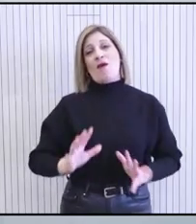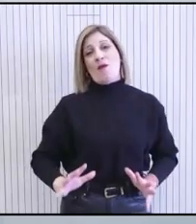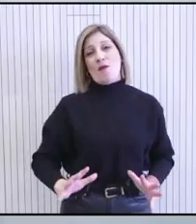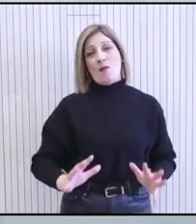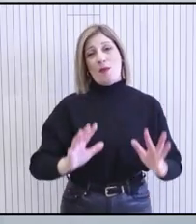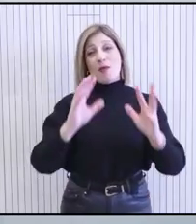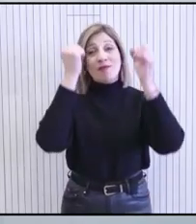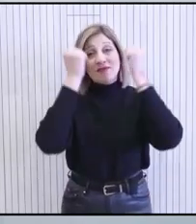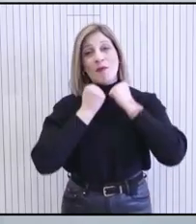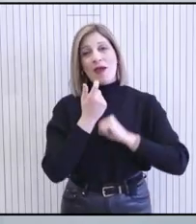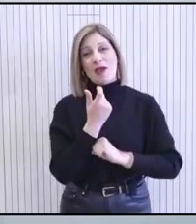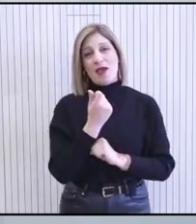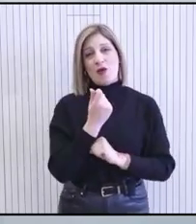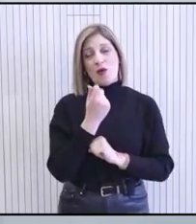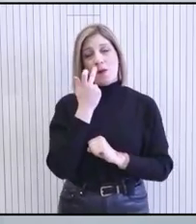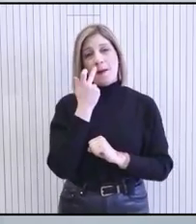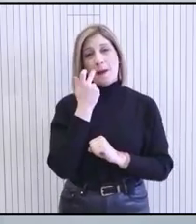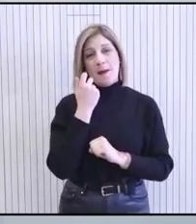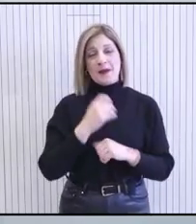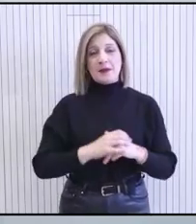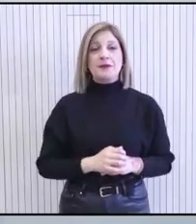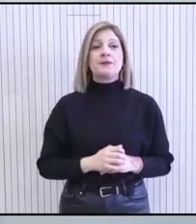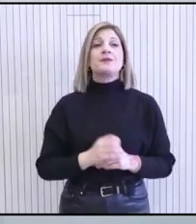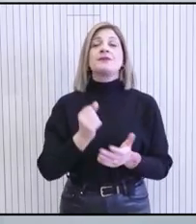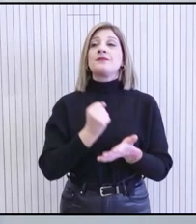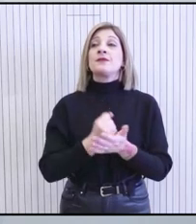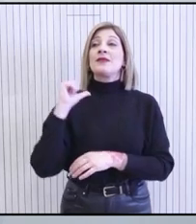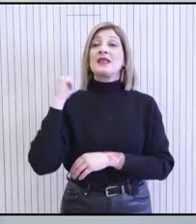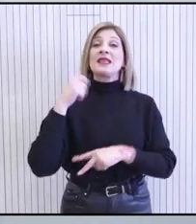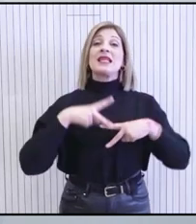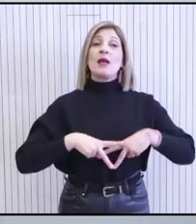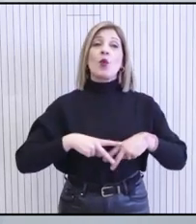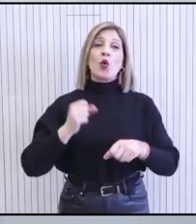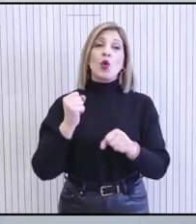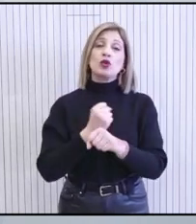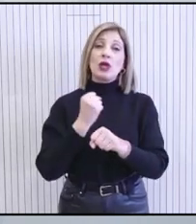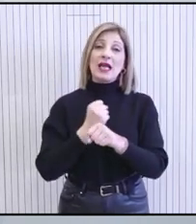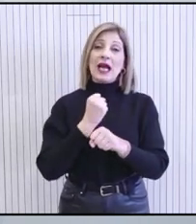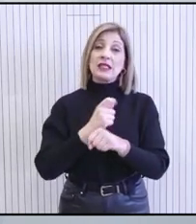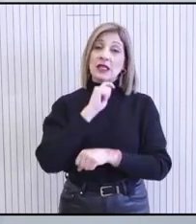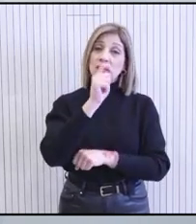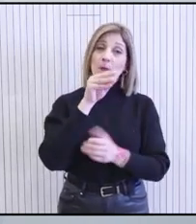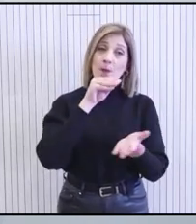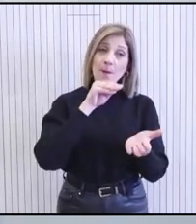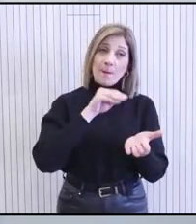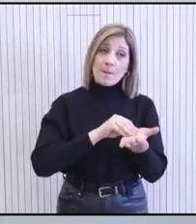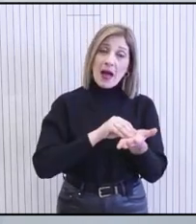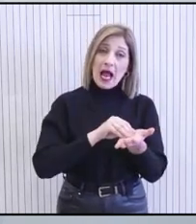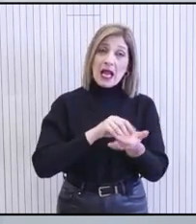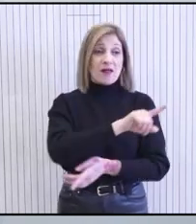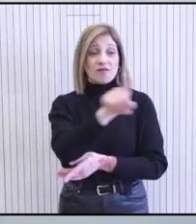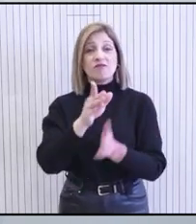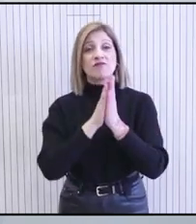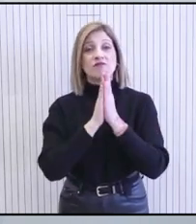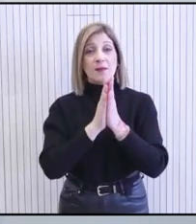αλυσοδοτές αντιδράσεις στην οικονομική βιομηχανία. Χθες ο Υπουργός Εργασίας απευθύνθηκε ξανά προς τον εργοδοτικό